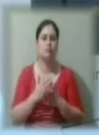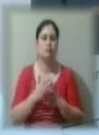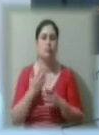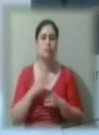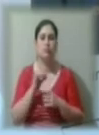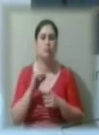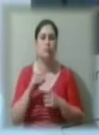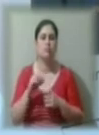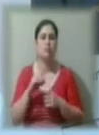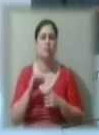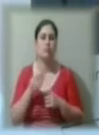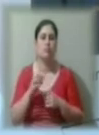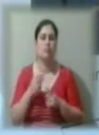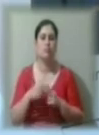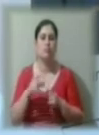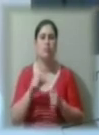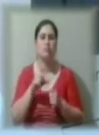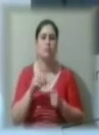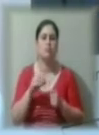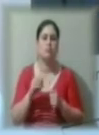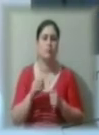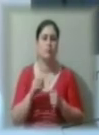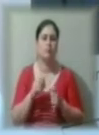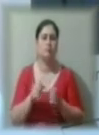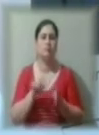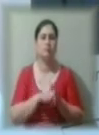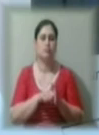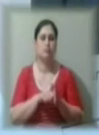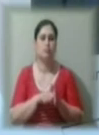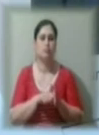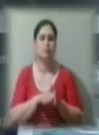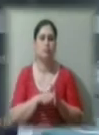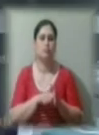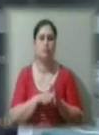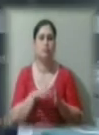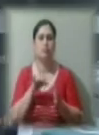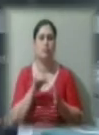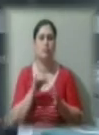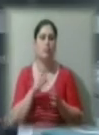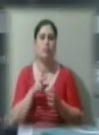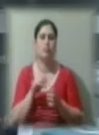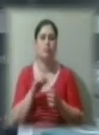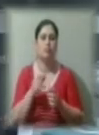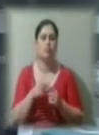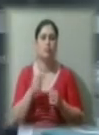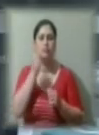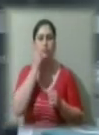та здатне вбивати ракові клітини. Старі апарати, вони